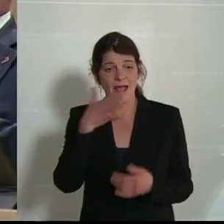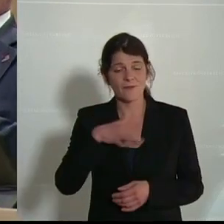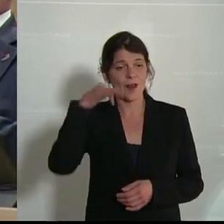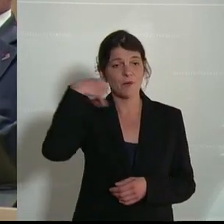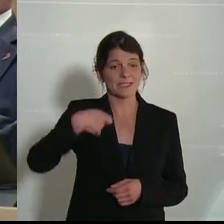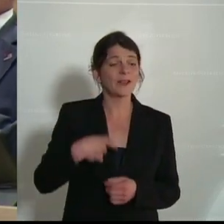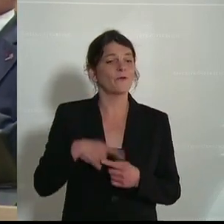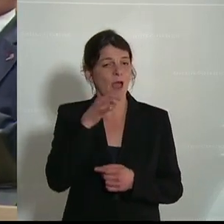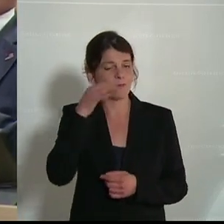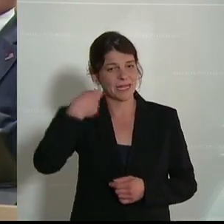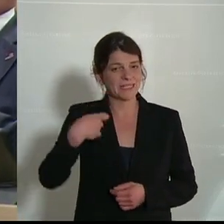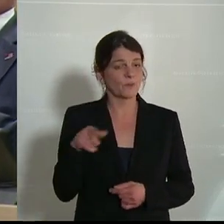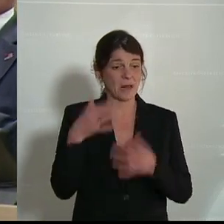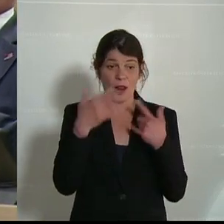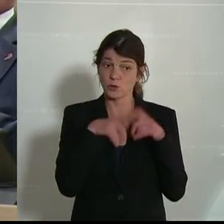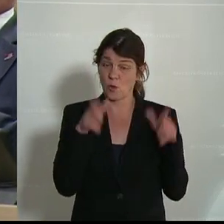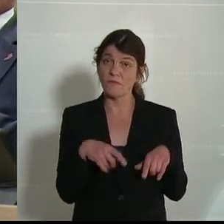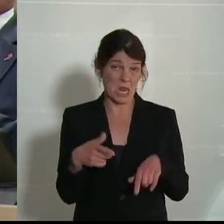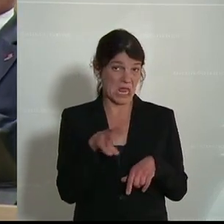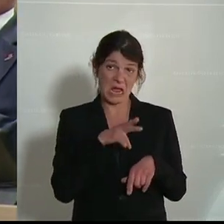Am Wort Wolfgang Zanger, FPÖ.